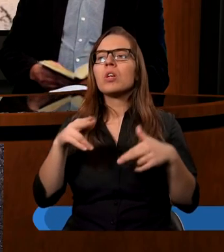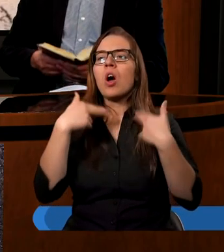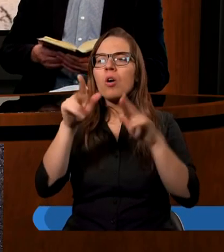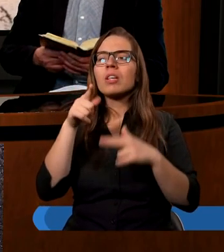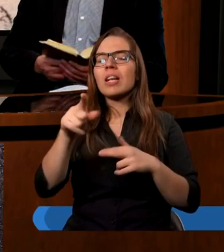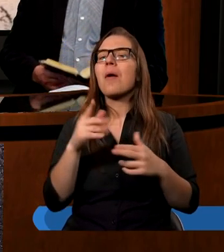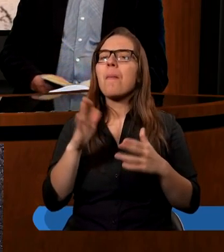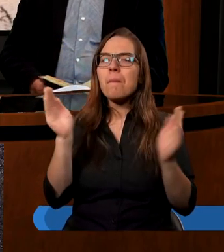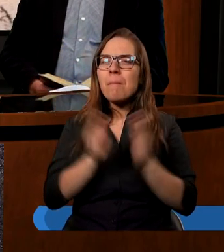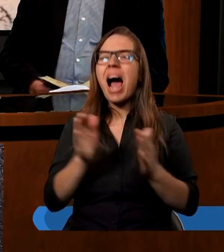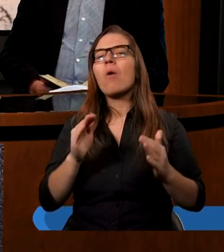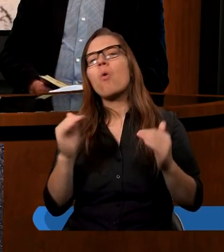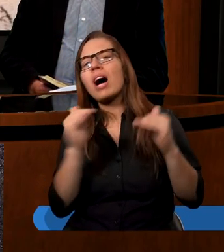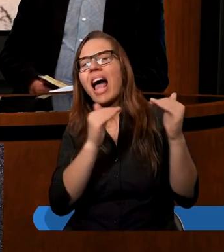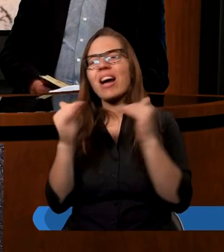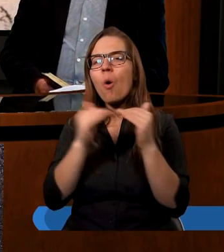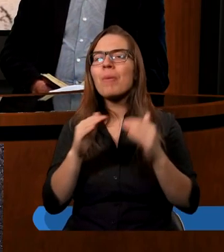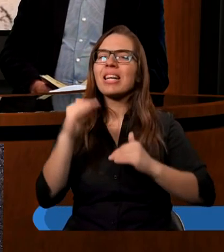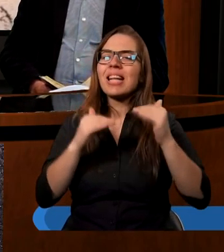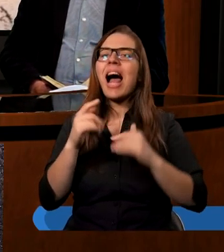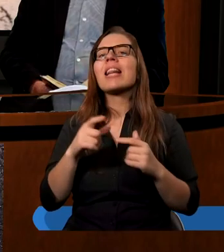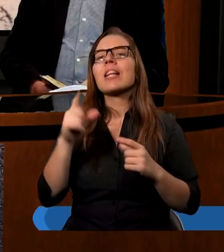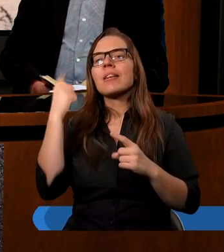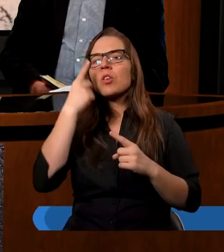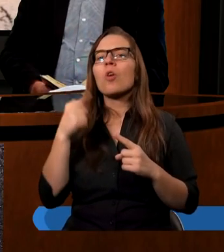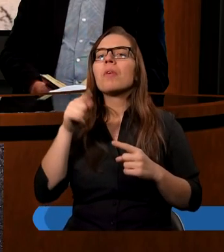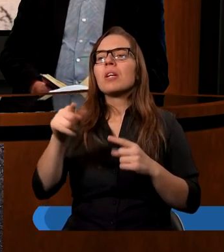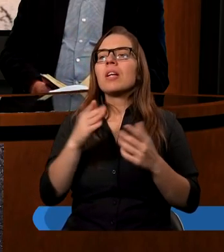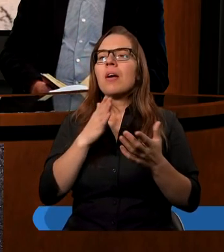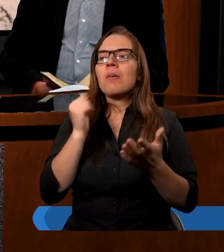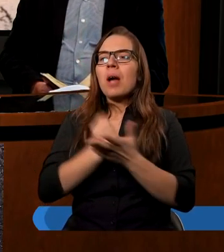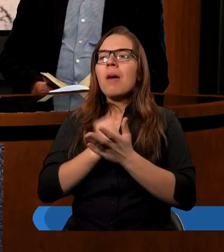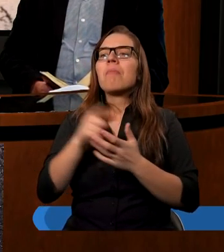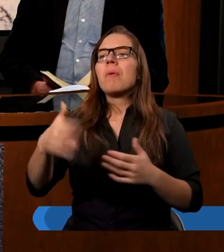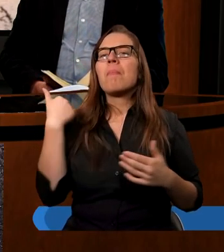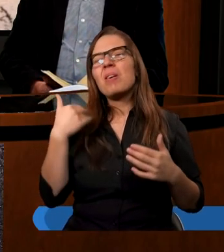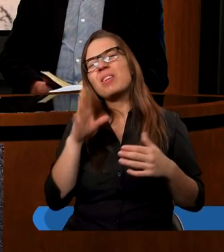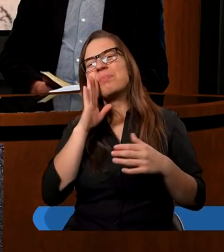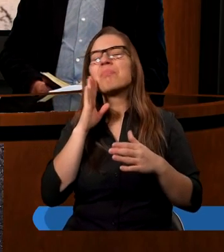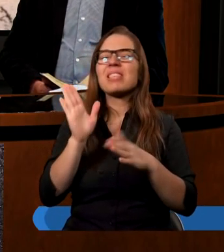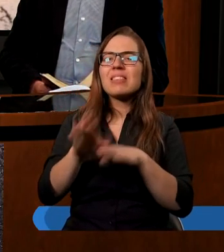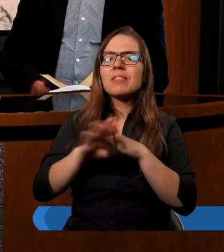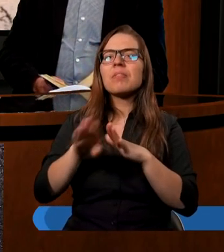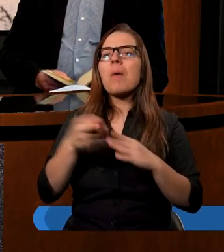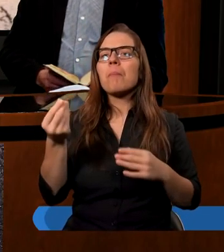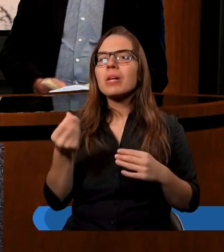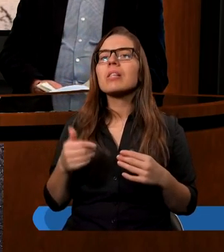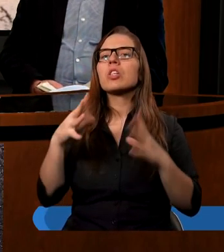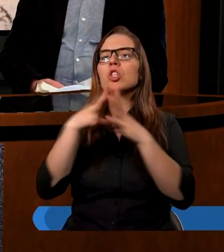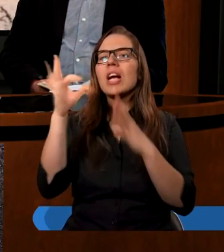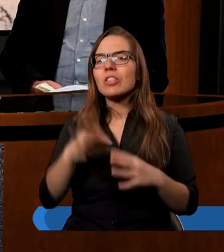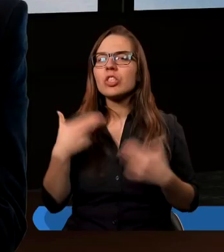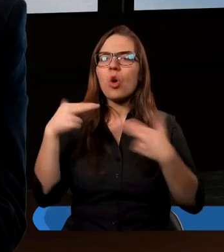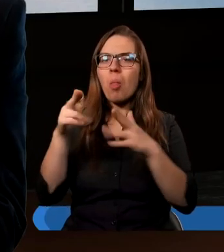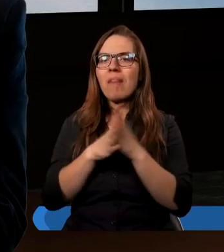dostawałem tam taką małą rękompensatę na tym bezrobocie. Nie wiem, jak ktoś tam pamięta, ale to były jakieś tam marne pieniądze. No i z tego oddawałem